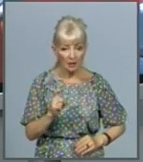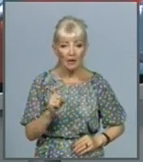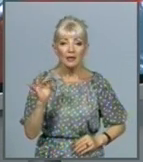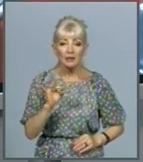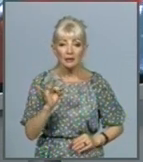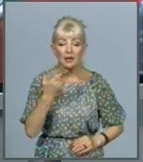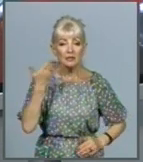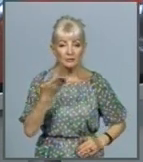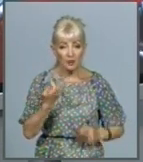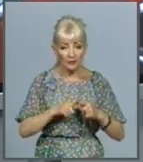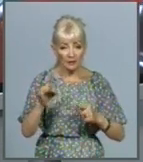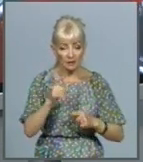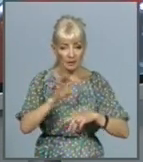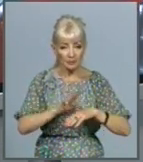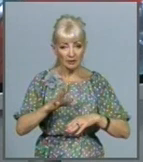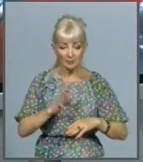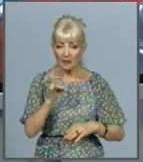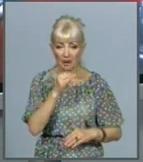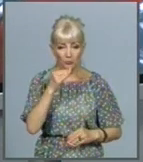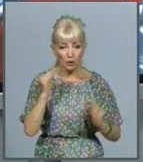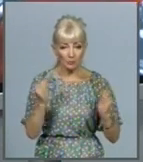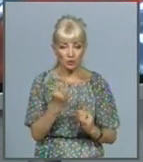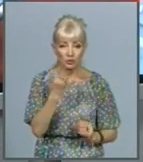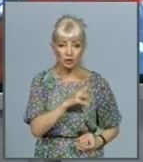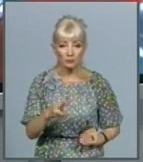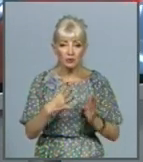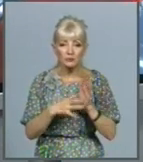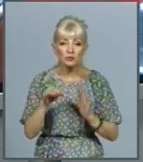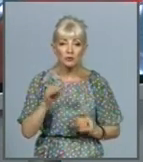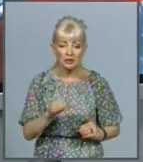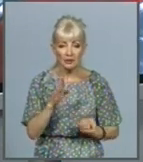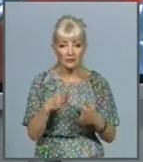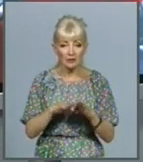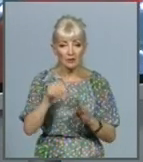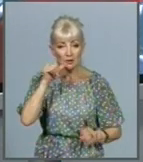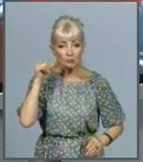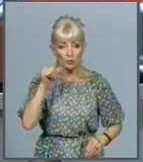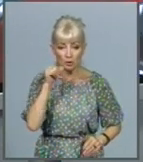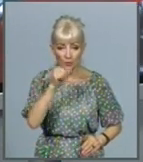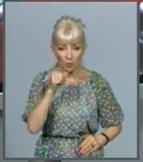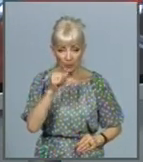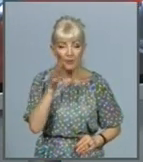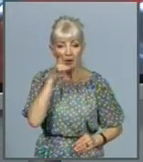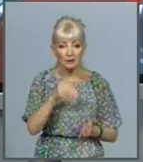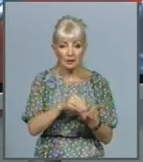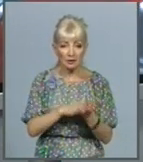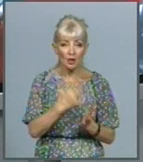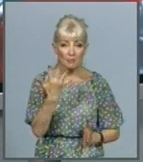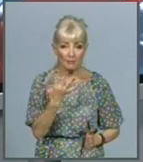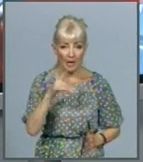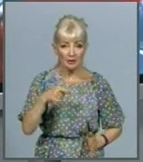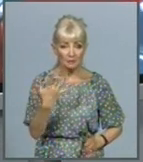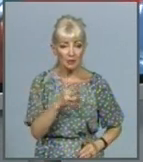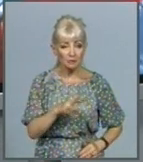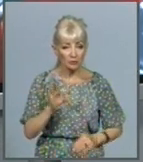разу хворих було значно менше – 4 мільйона 900 тисяч у порівнянні з минулим сезоном, коли зареєстрували майже 5,5 мільйонів захворівших